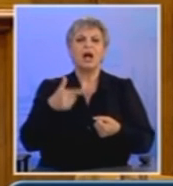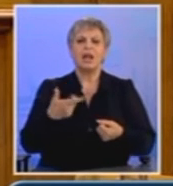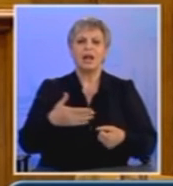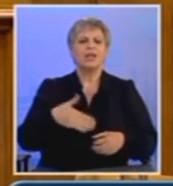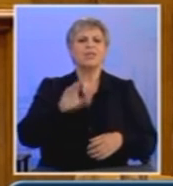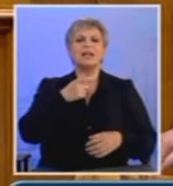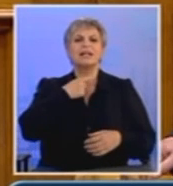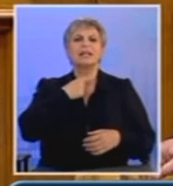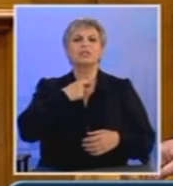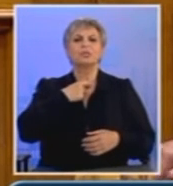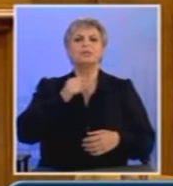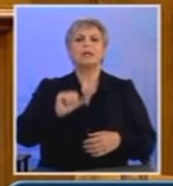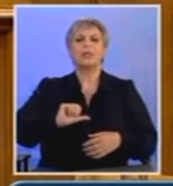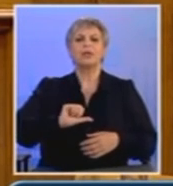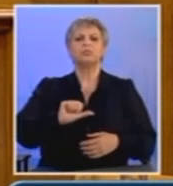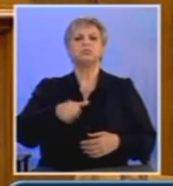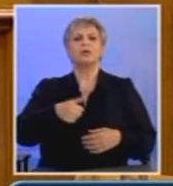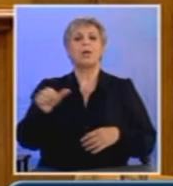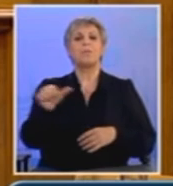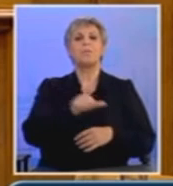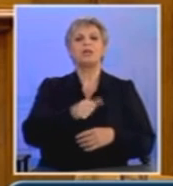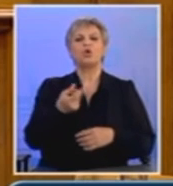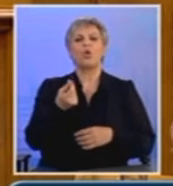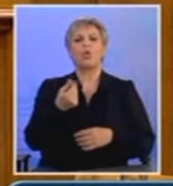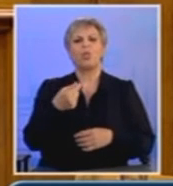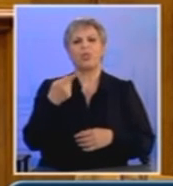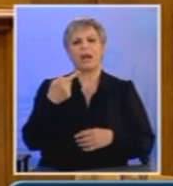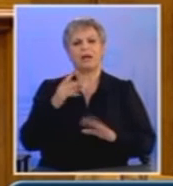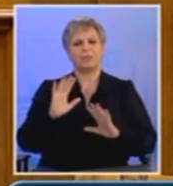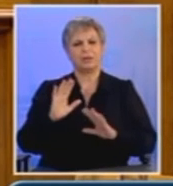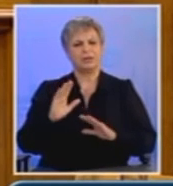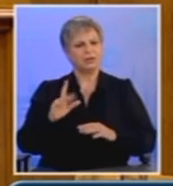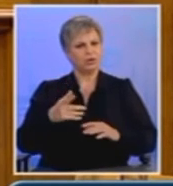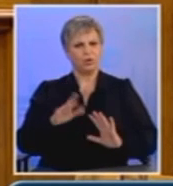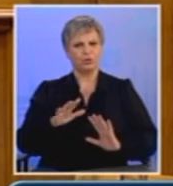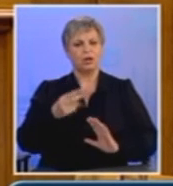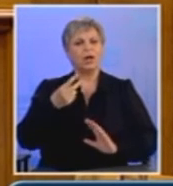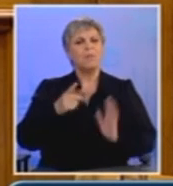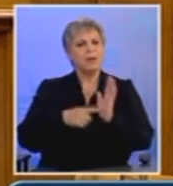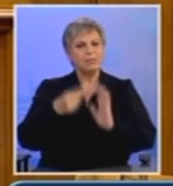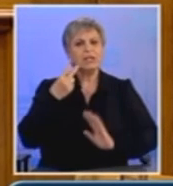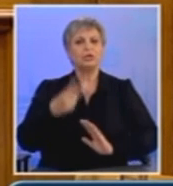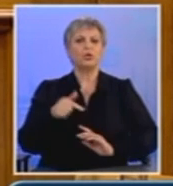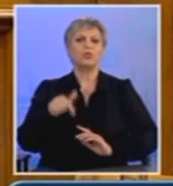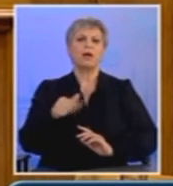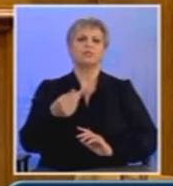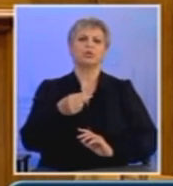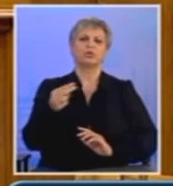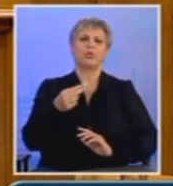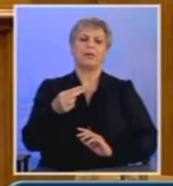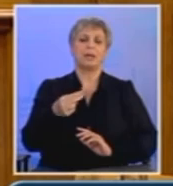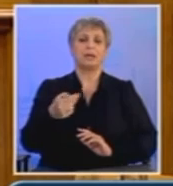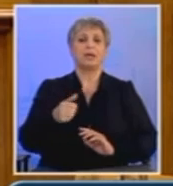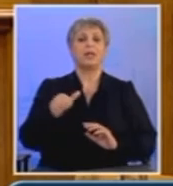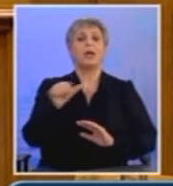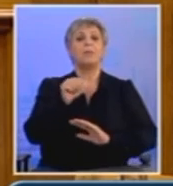καπιταλιστική Ελλάδα της Δραχμής. Και ας τη δούμε λίγο αυτή τη λύση της Δραχμής η οποία αφελώς υιοθετείται